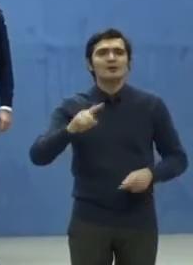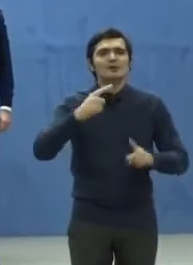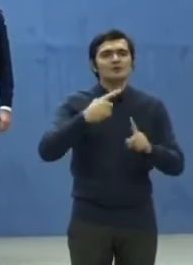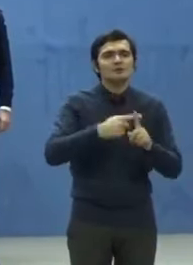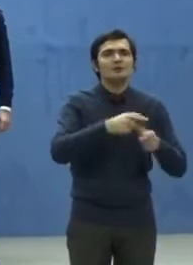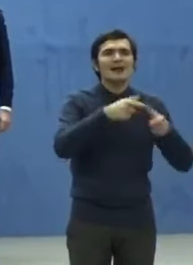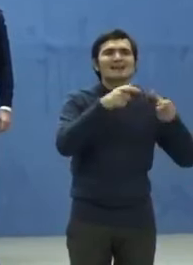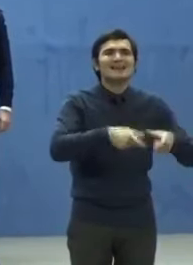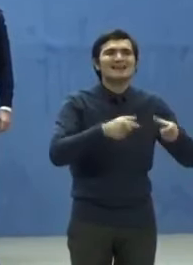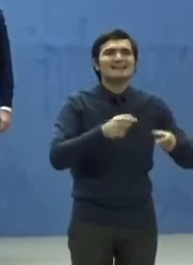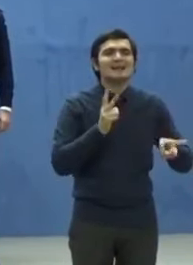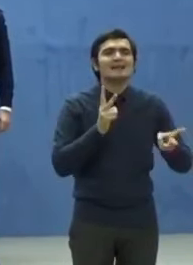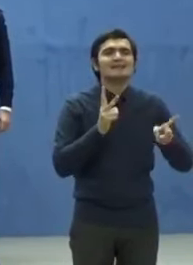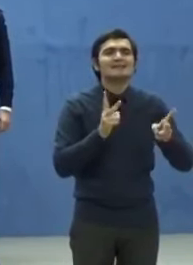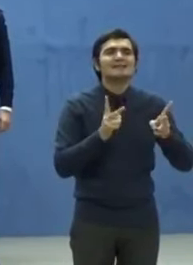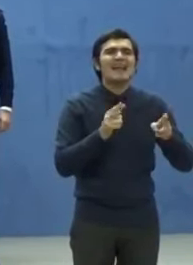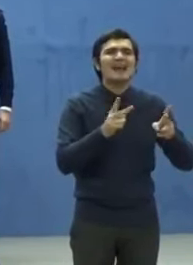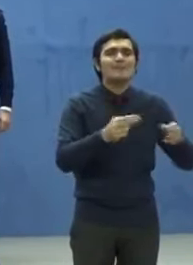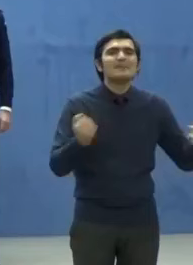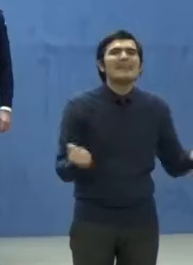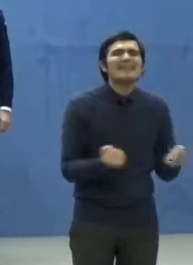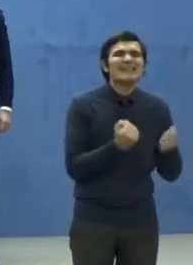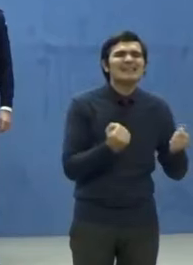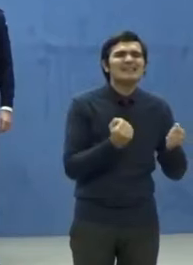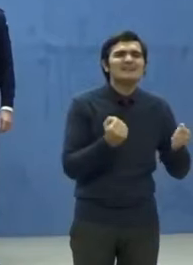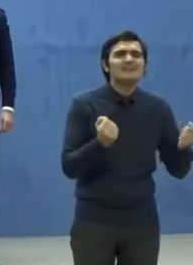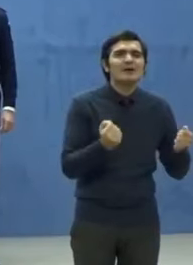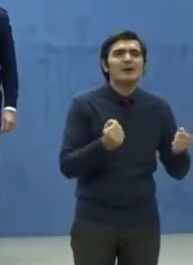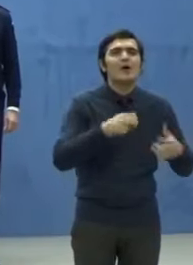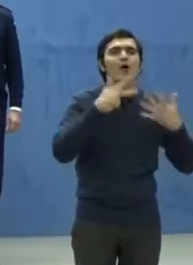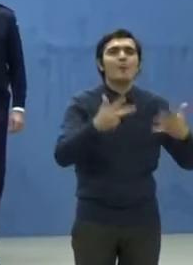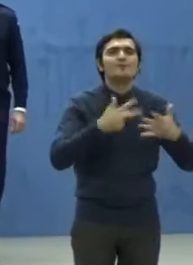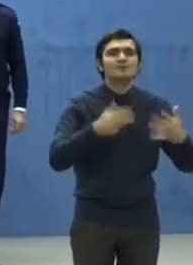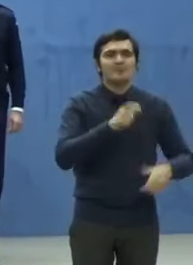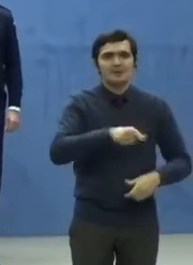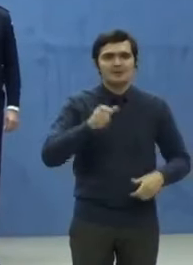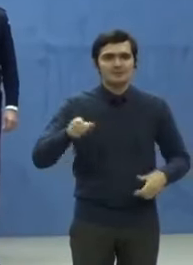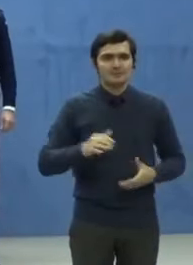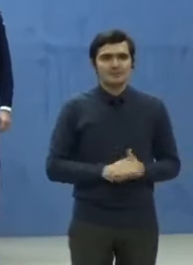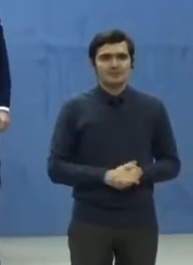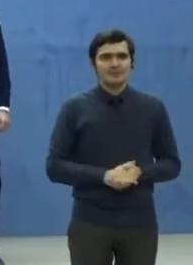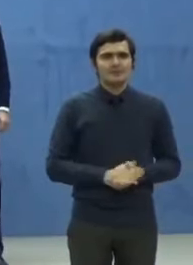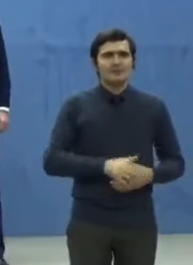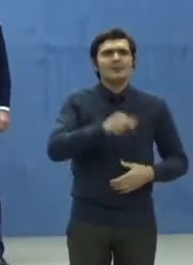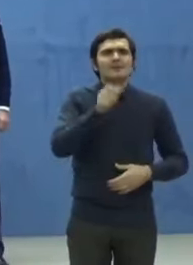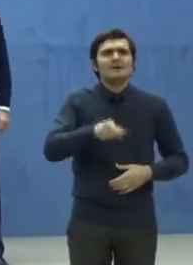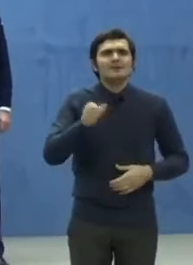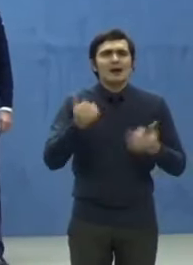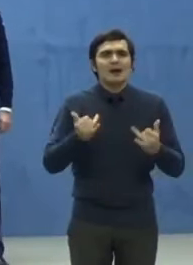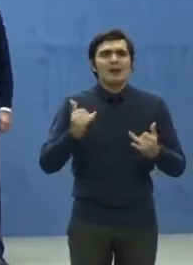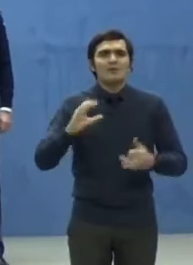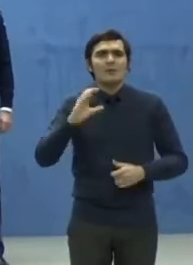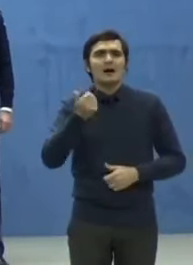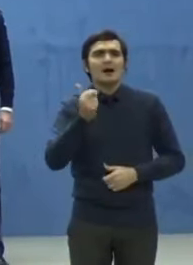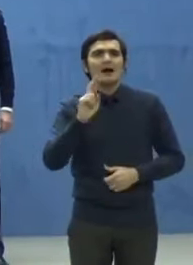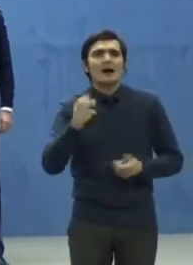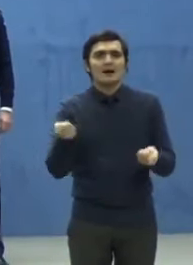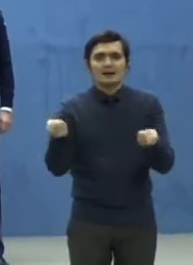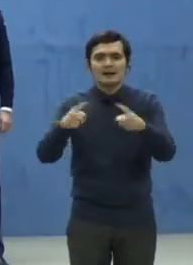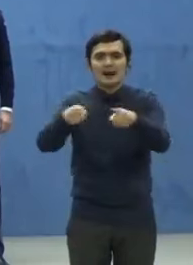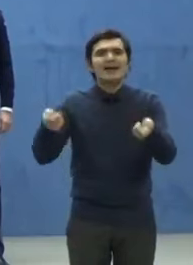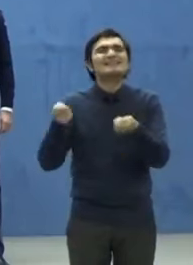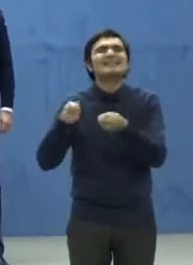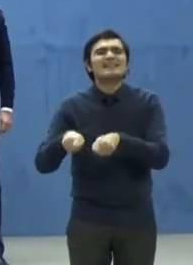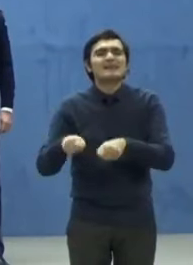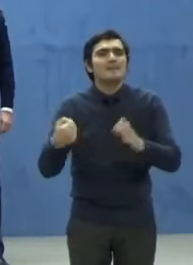nivelul secțiilor de terapie intensivă, 18 persoane. Persoane carantinate, până la ora